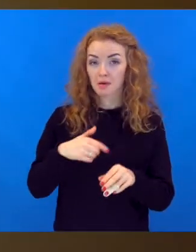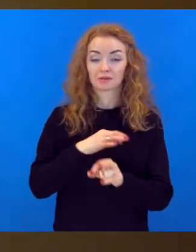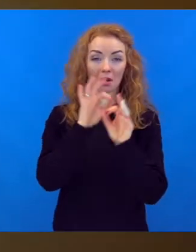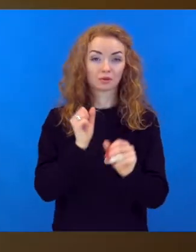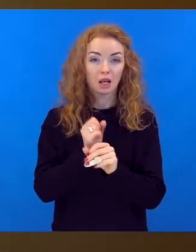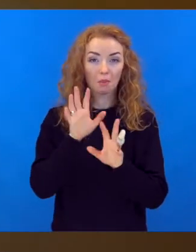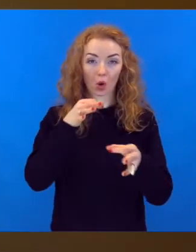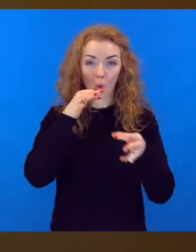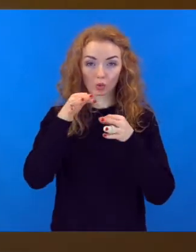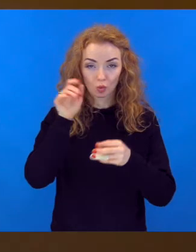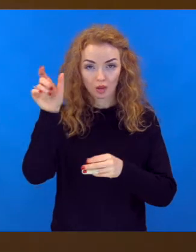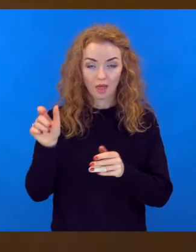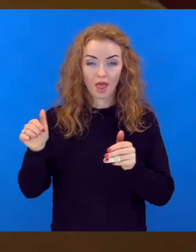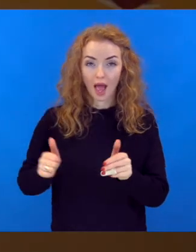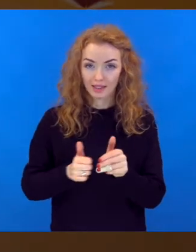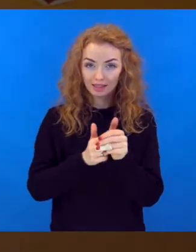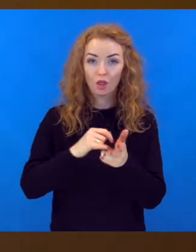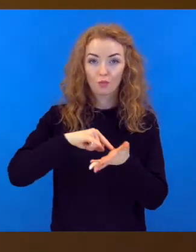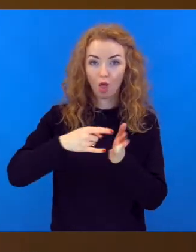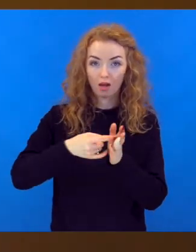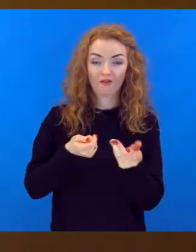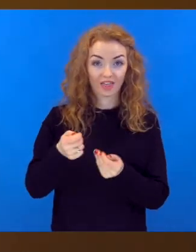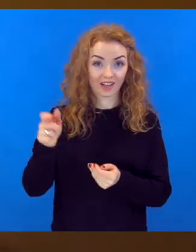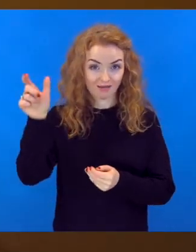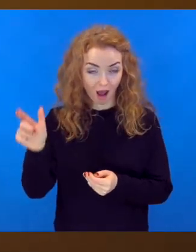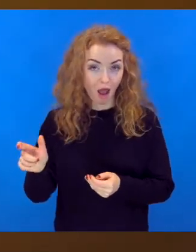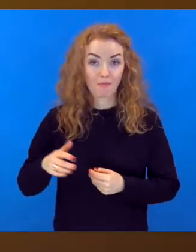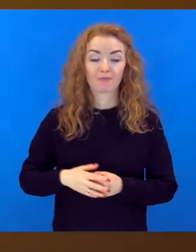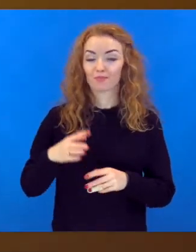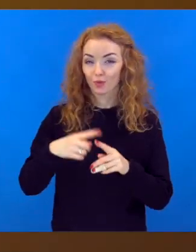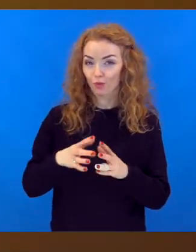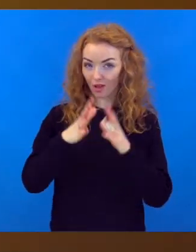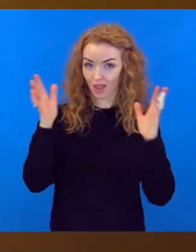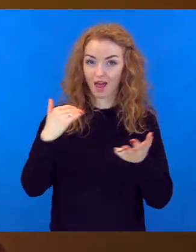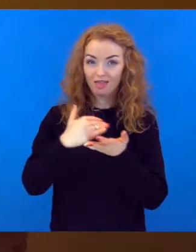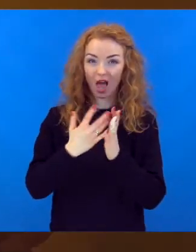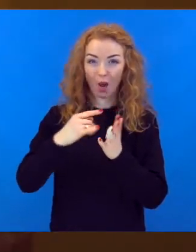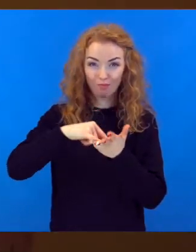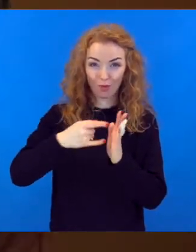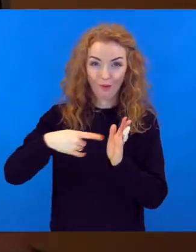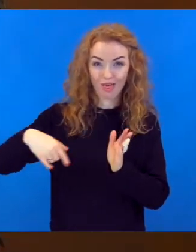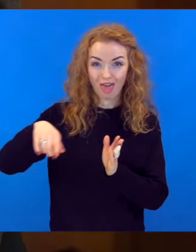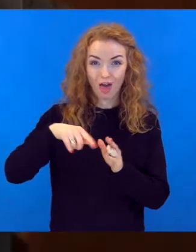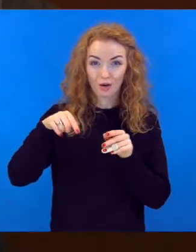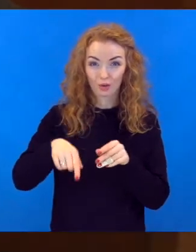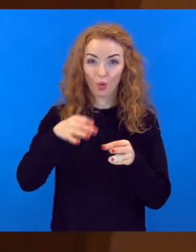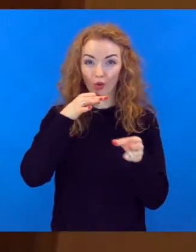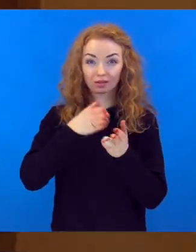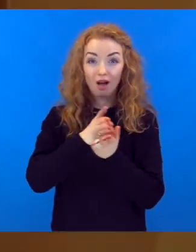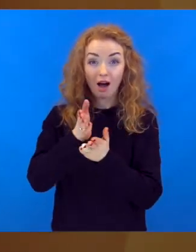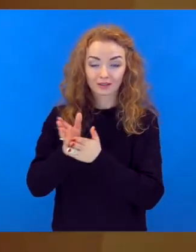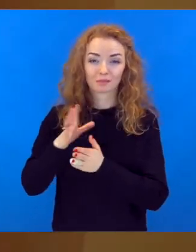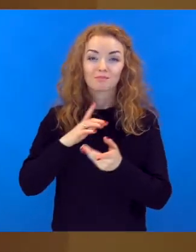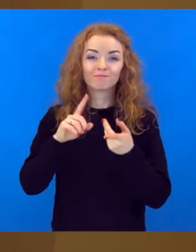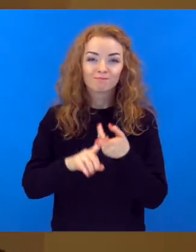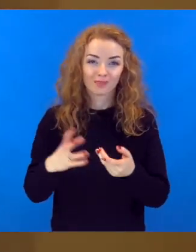uzņēmumā par asistentu projektu vadītājiem. Lielākā daļa projektu, kas bijaši tajā konsultāciju nozrē,